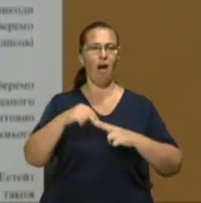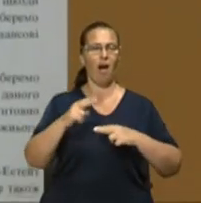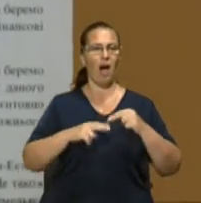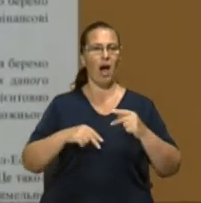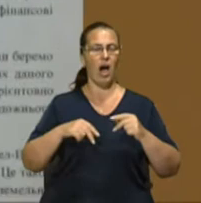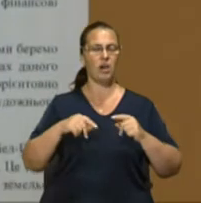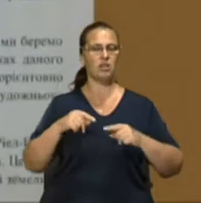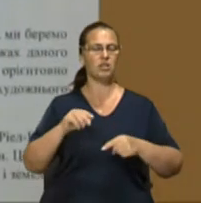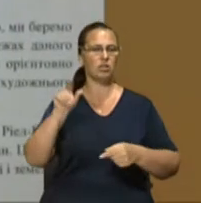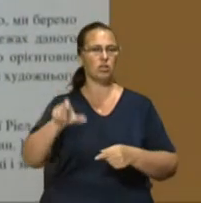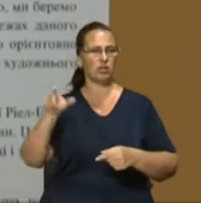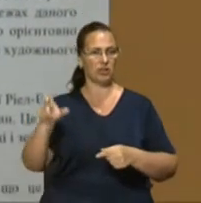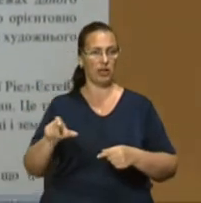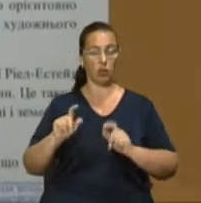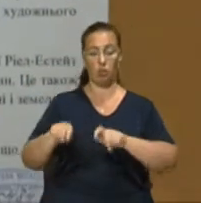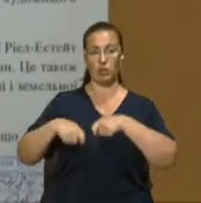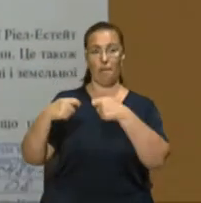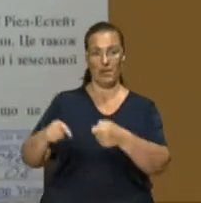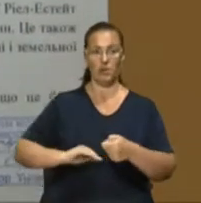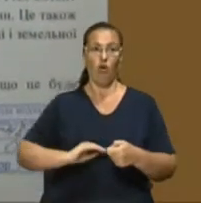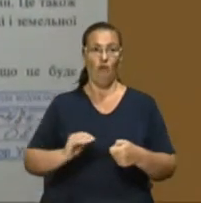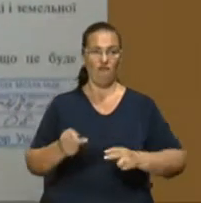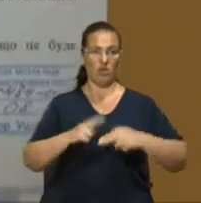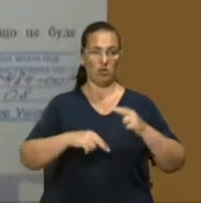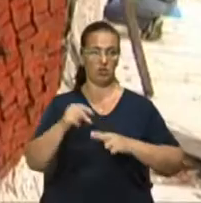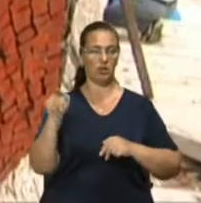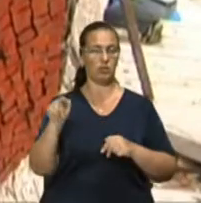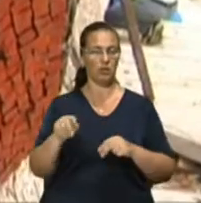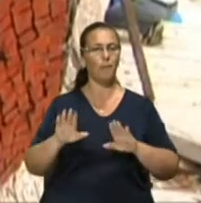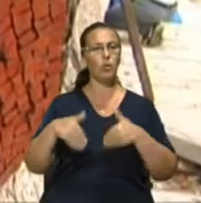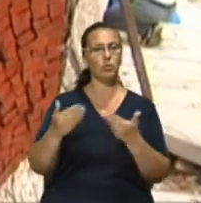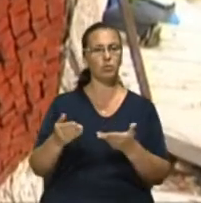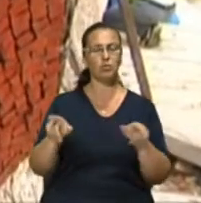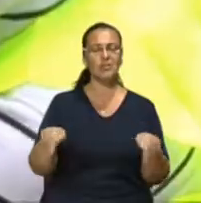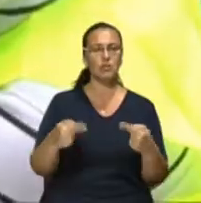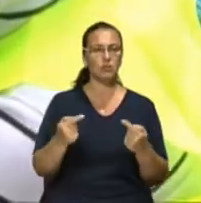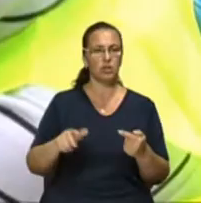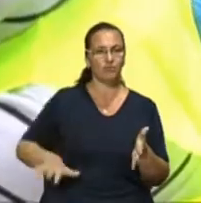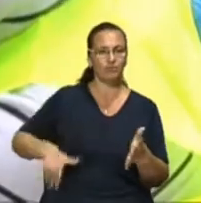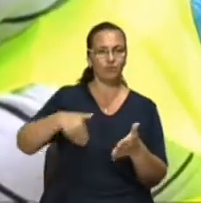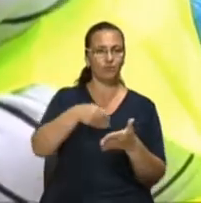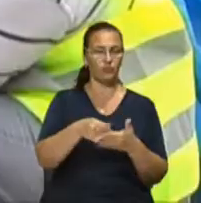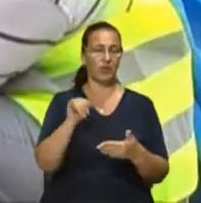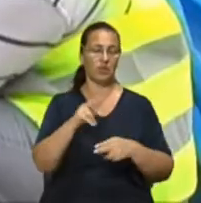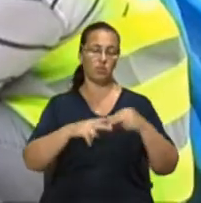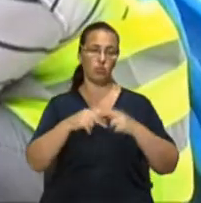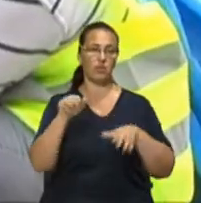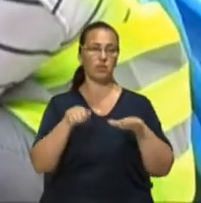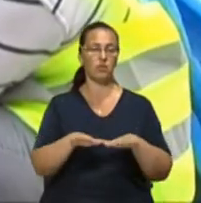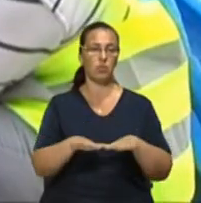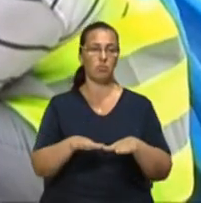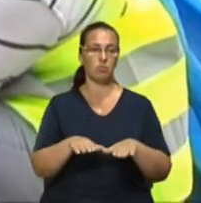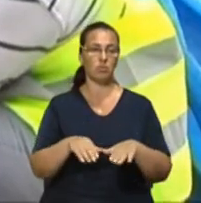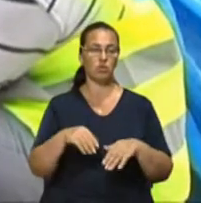оприлюднено лист від власника «Ріал Естейт Груп». Там забудовник пропонує реконструювати мозаїку власним коштом та збудувати на цьому місці